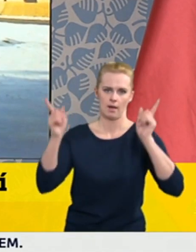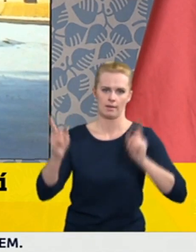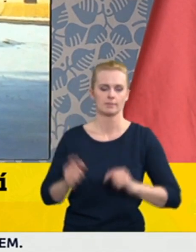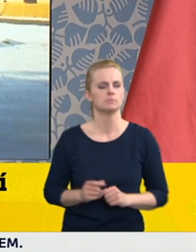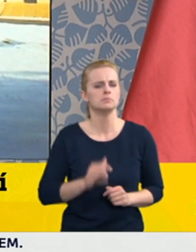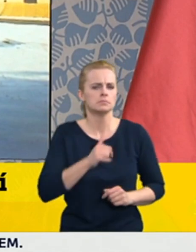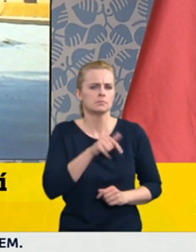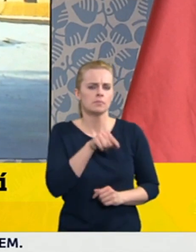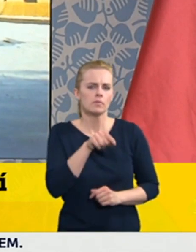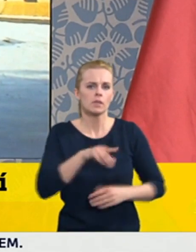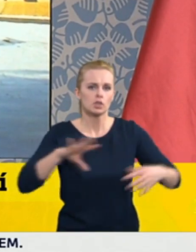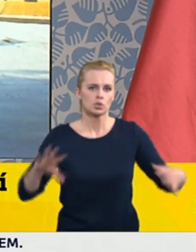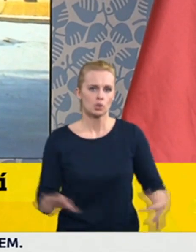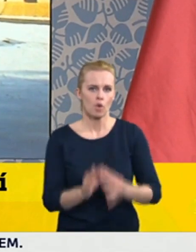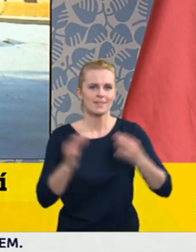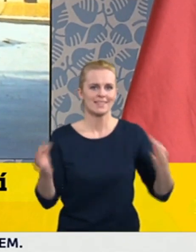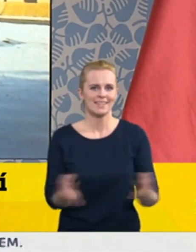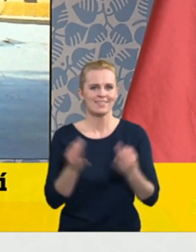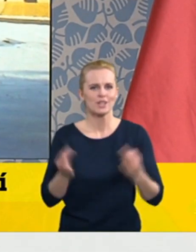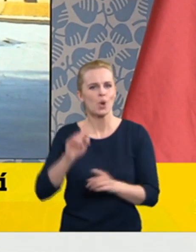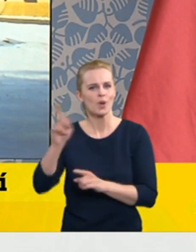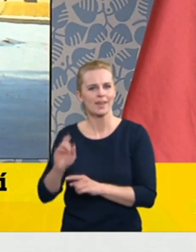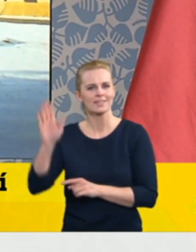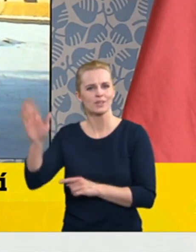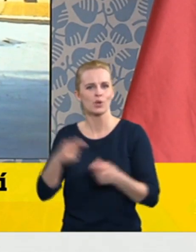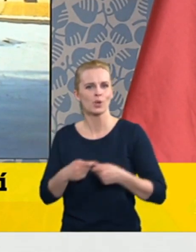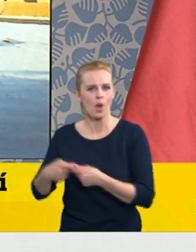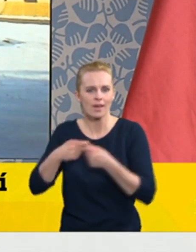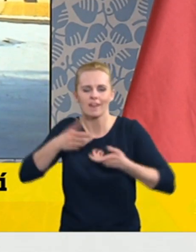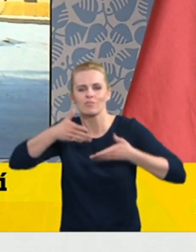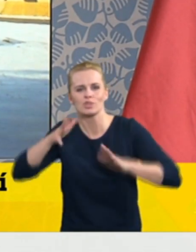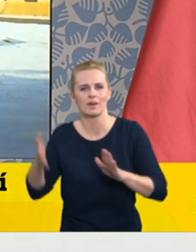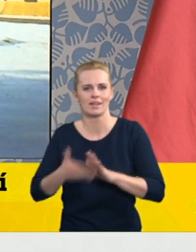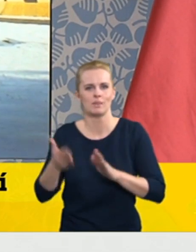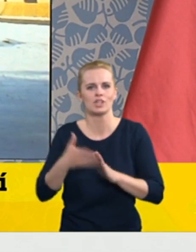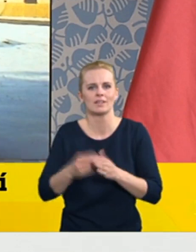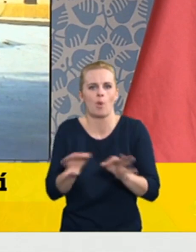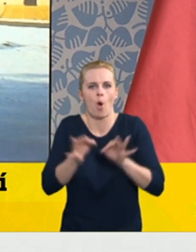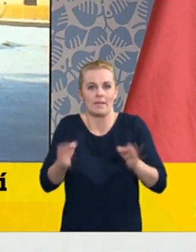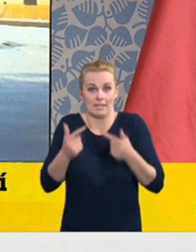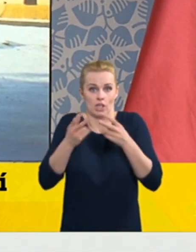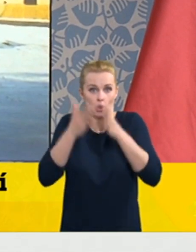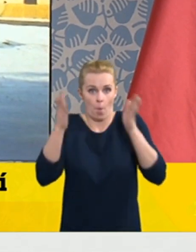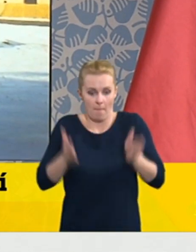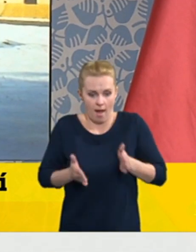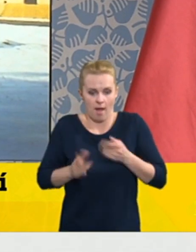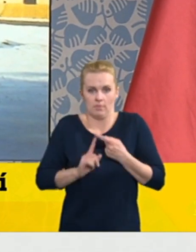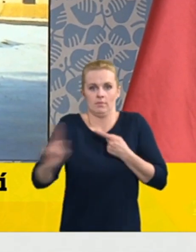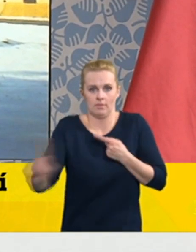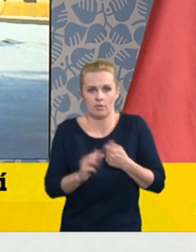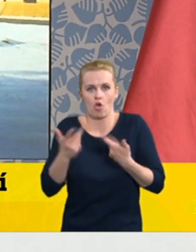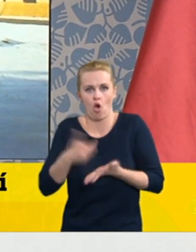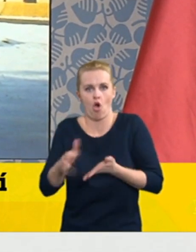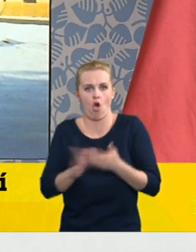dotazem vašeho kolegy, kdyby došlo k nějakému geografickému omezení, ale teď rozhodně nikam závr dávat